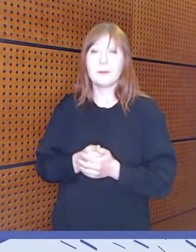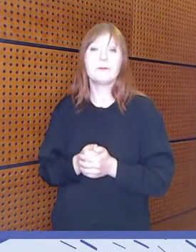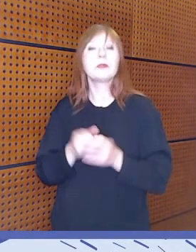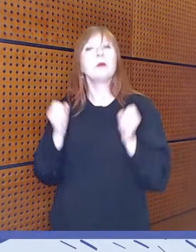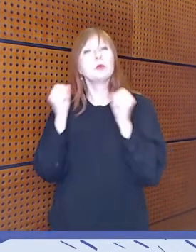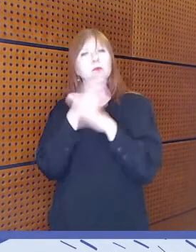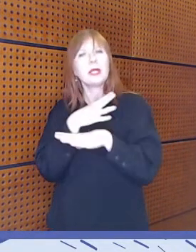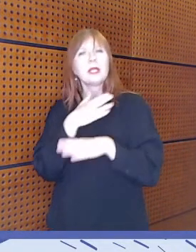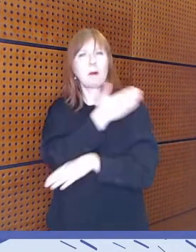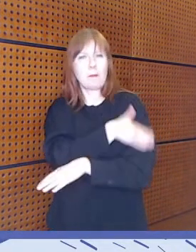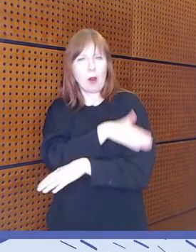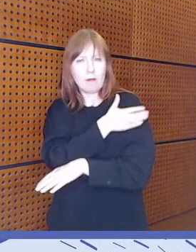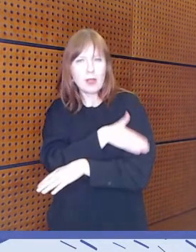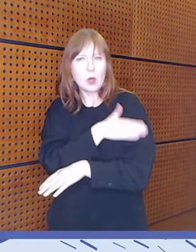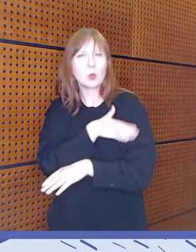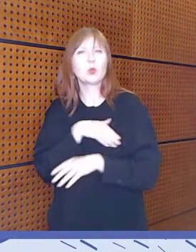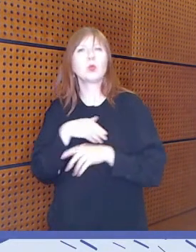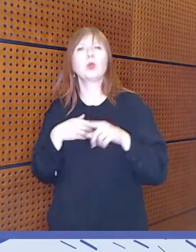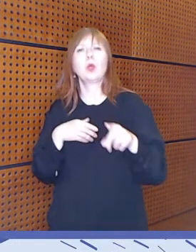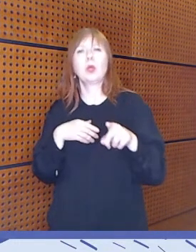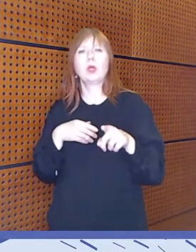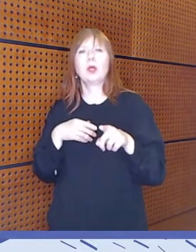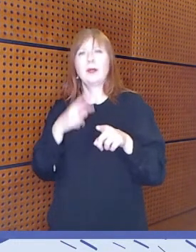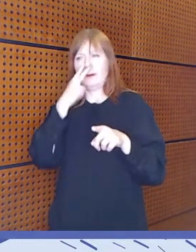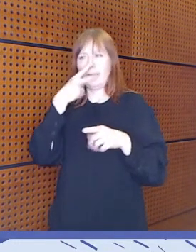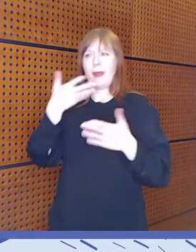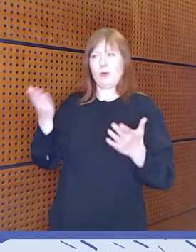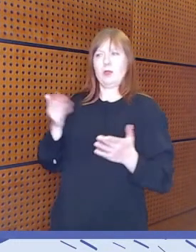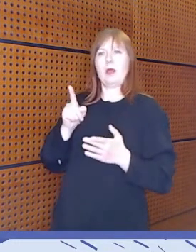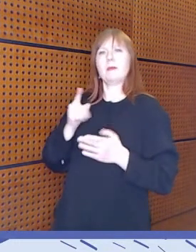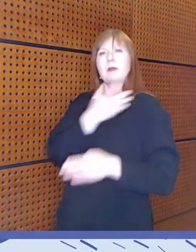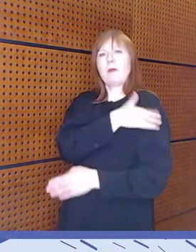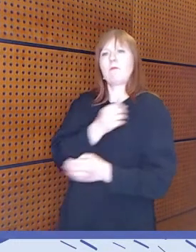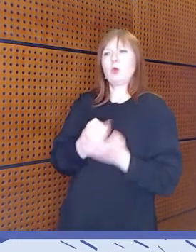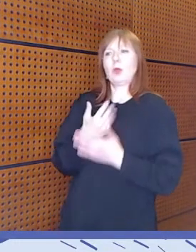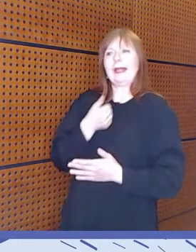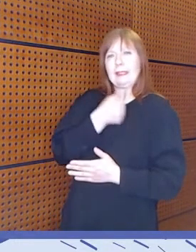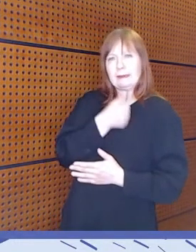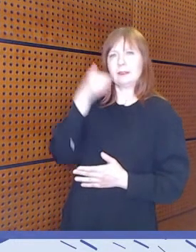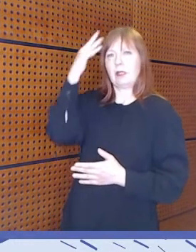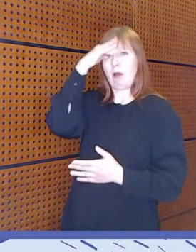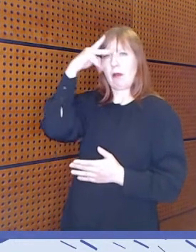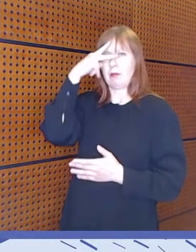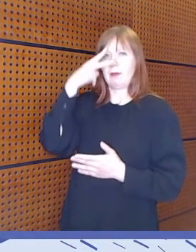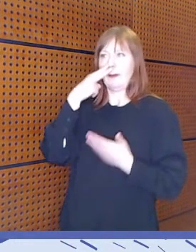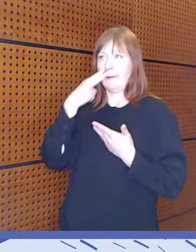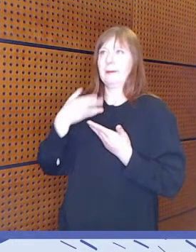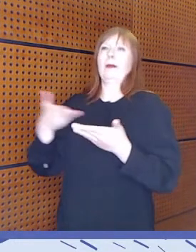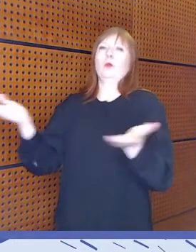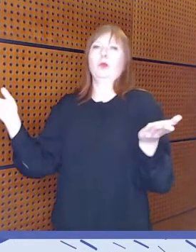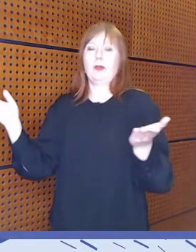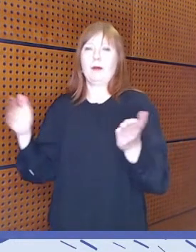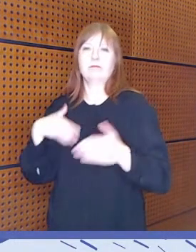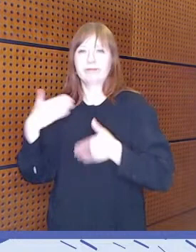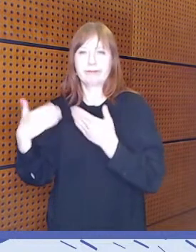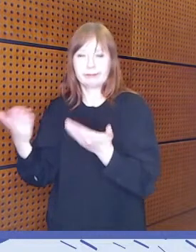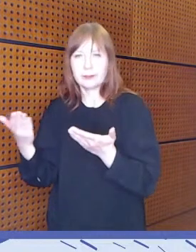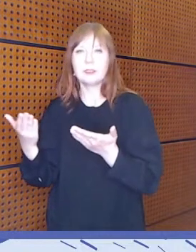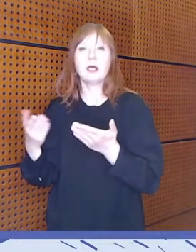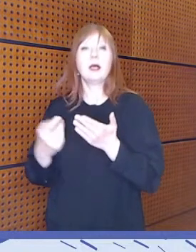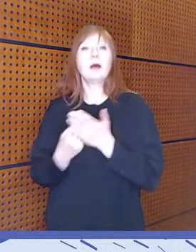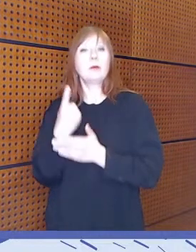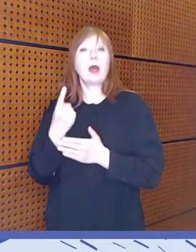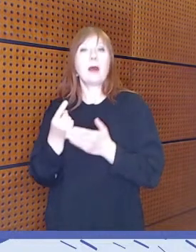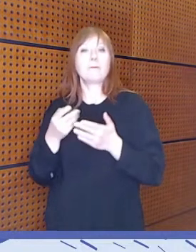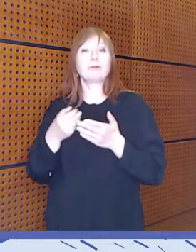heijastavat usein palveluntuottajien omia näkemyksiä ja tarpeita. Ja silloin jos niiden palveluntuottajien